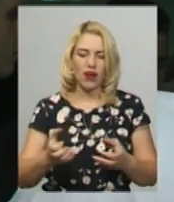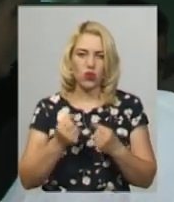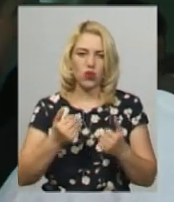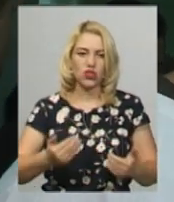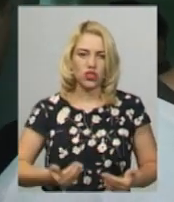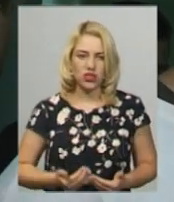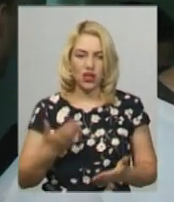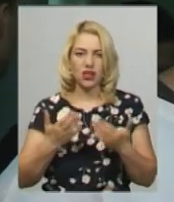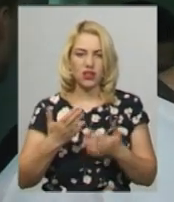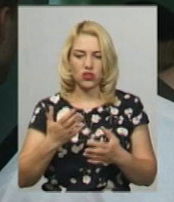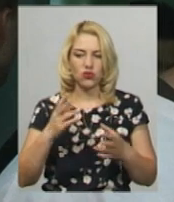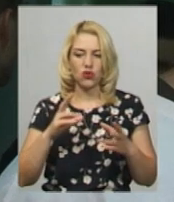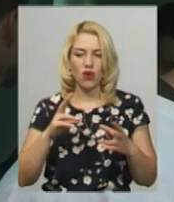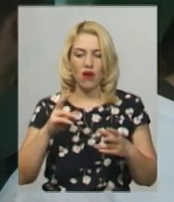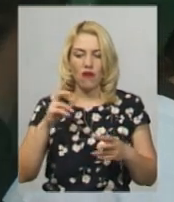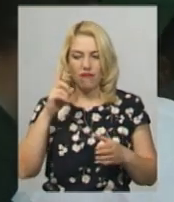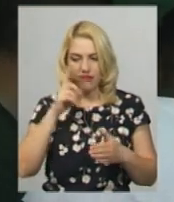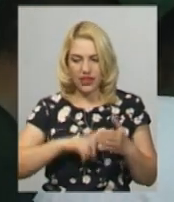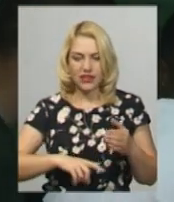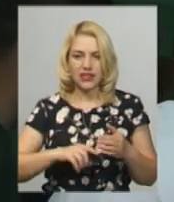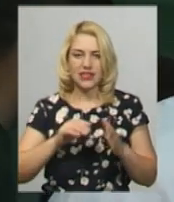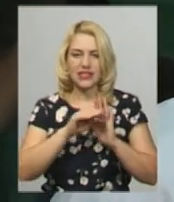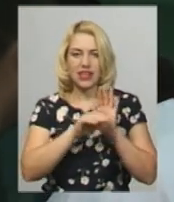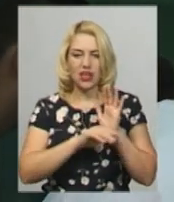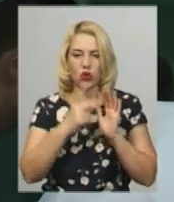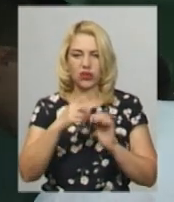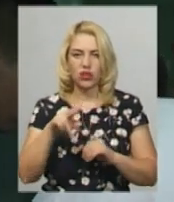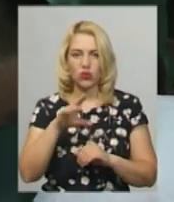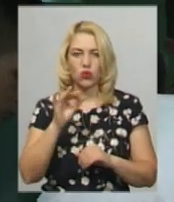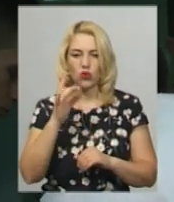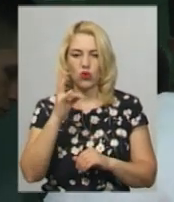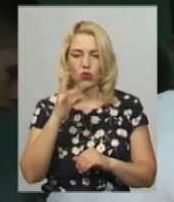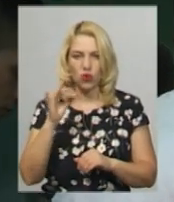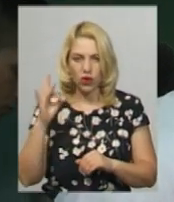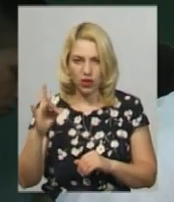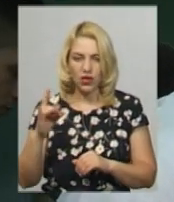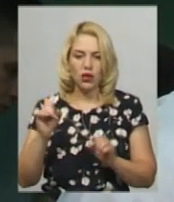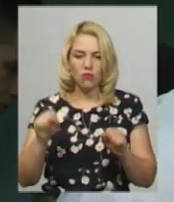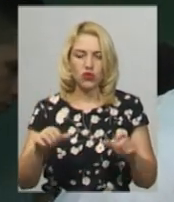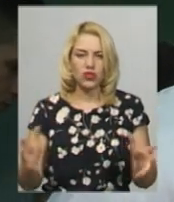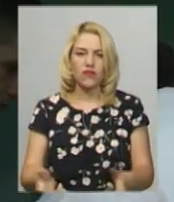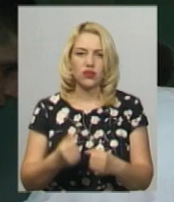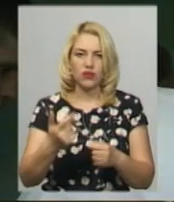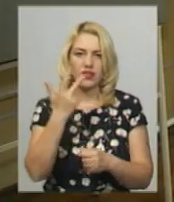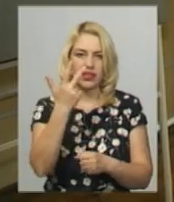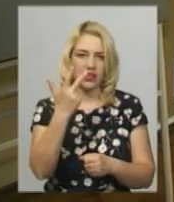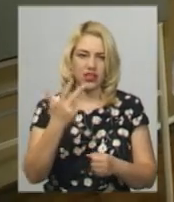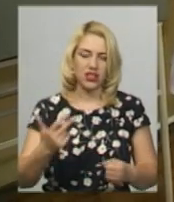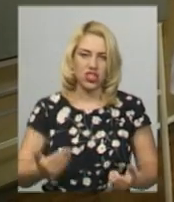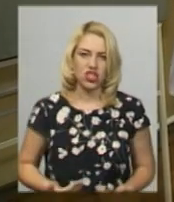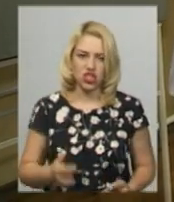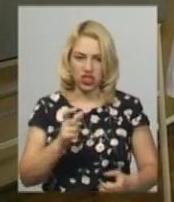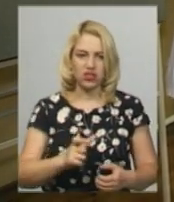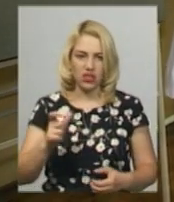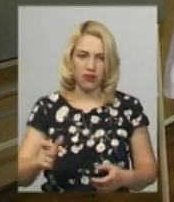Якщо вірити статистиці, то один донор здатний врятувати три життя. Курсант